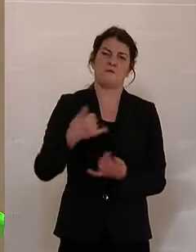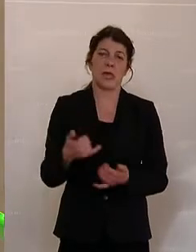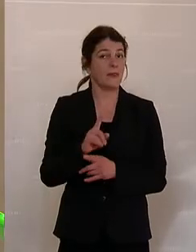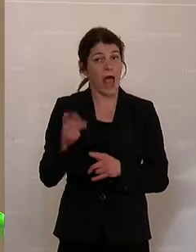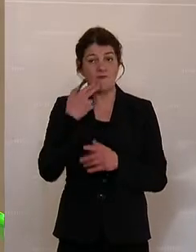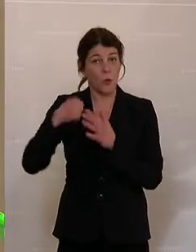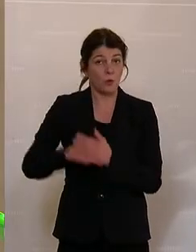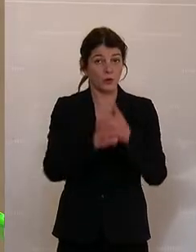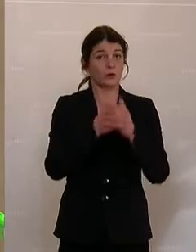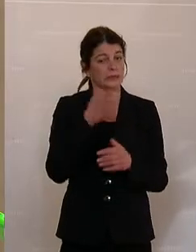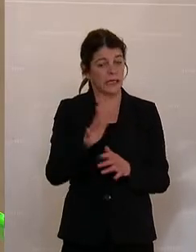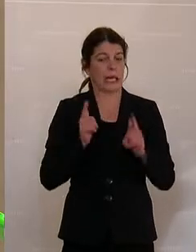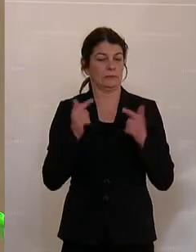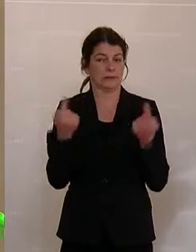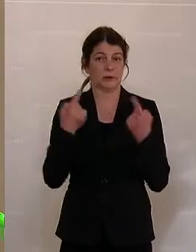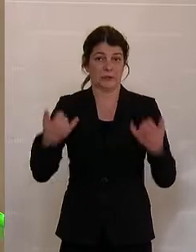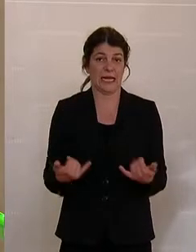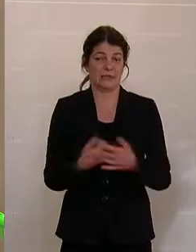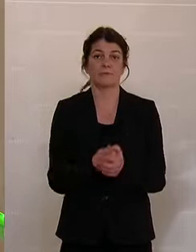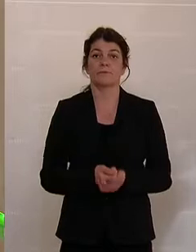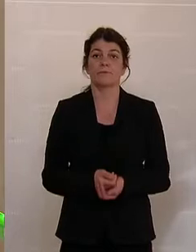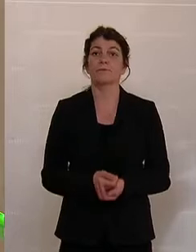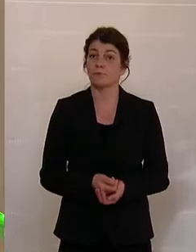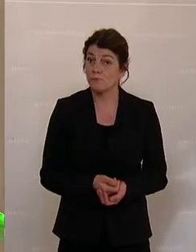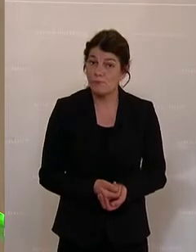unterstützen, da in ihrer Lebenssituation, wo sie stehen.